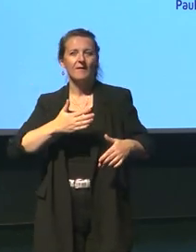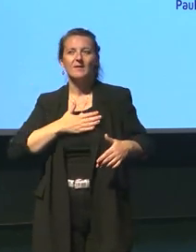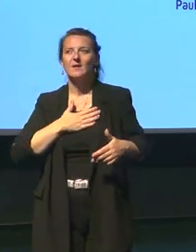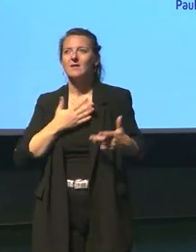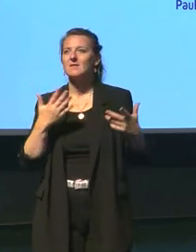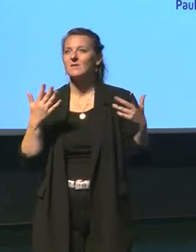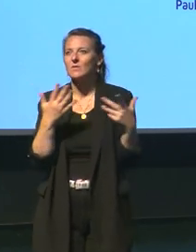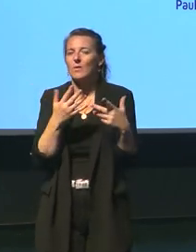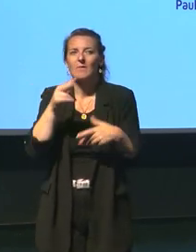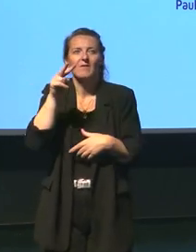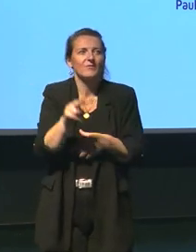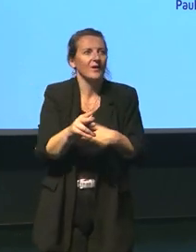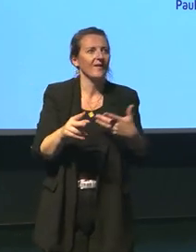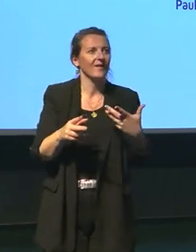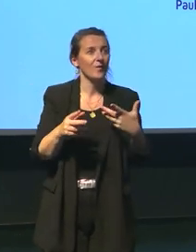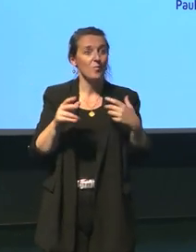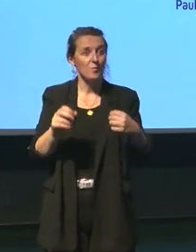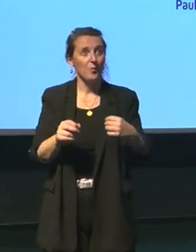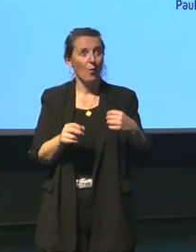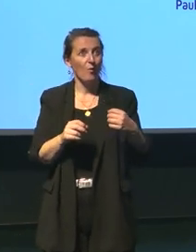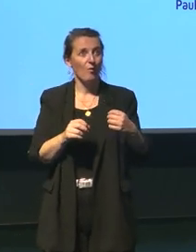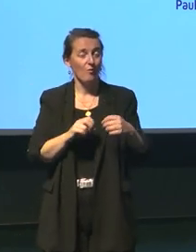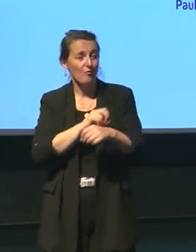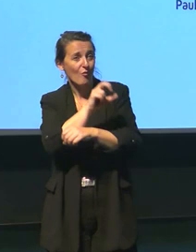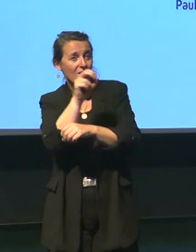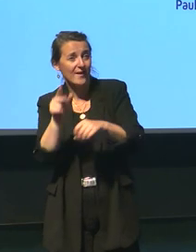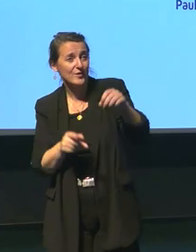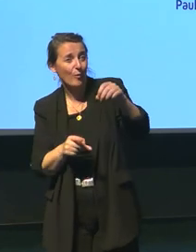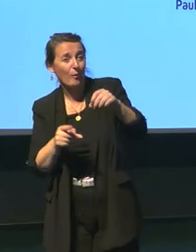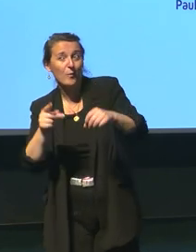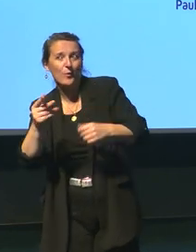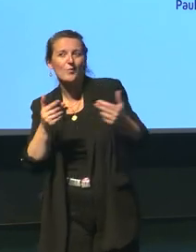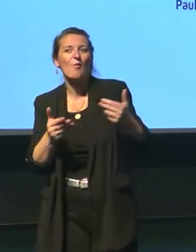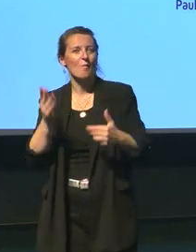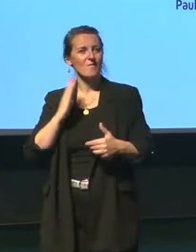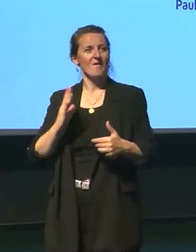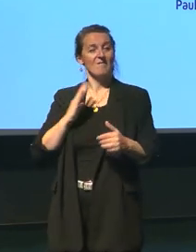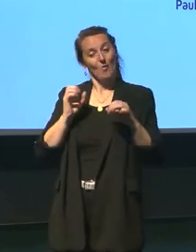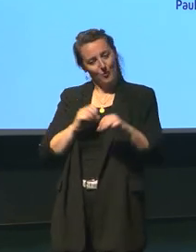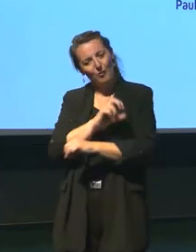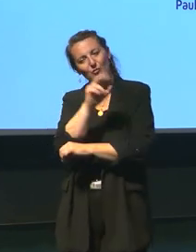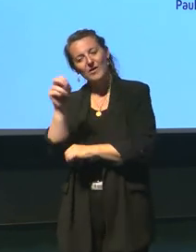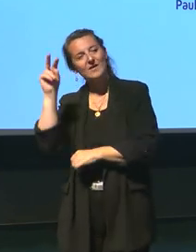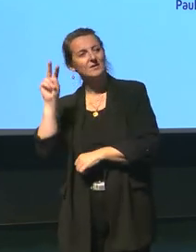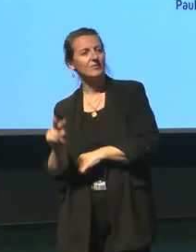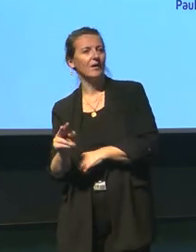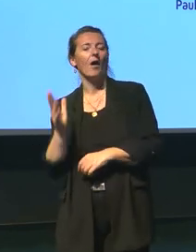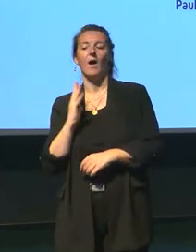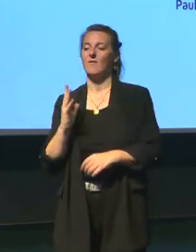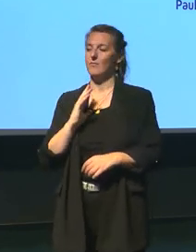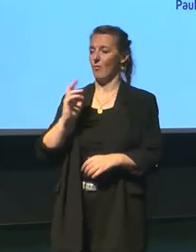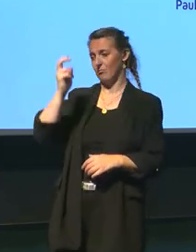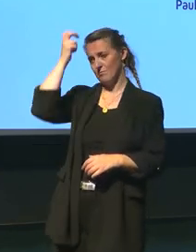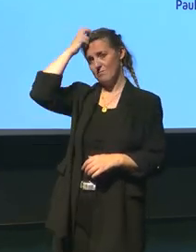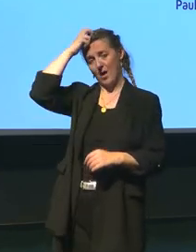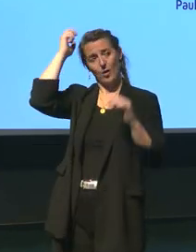aux moyens que l'on a de voyager ça fait partie du jeu on commence à pouvoir voyager réellement bien sûr voyager avant les marins c'est sûr